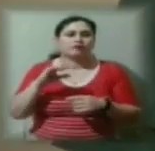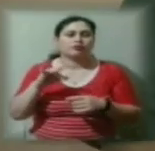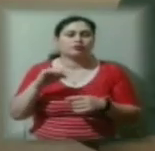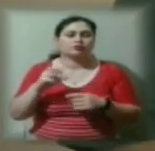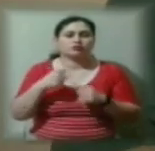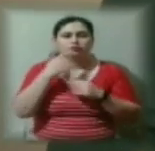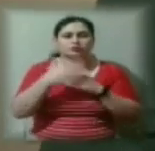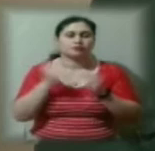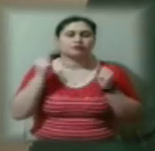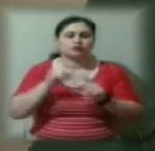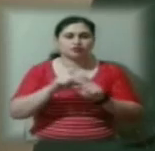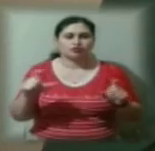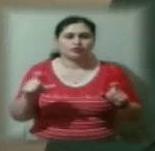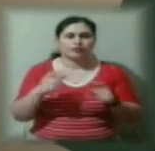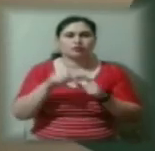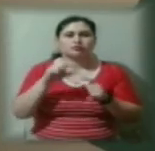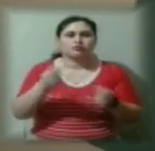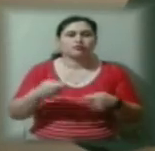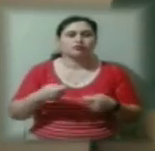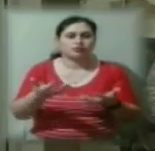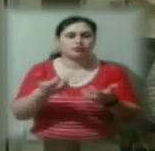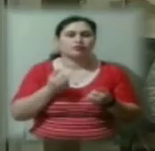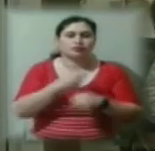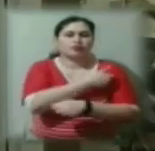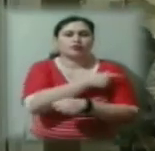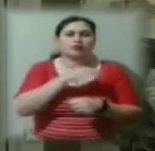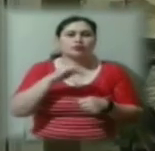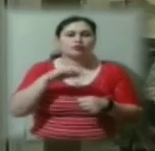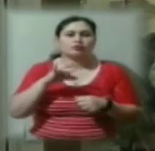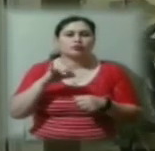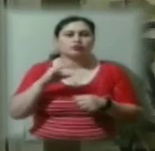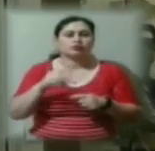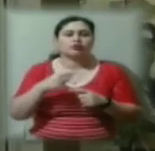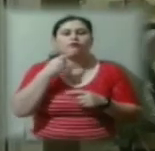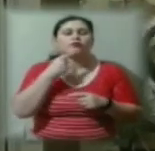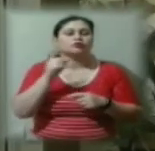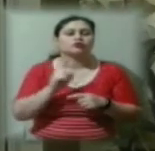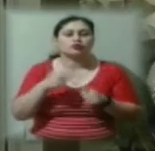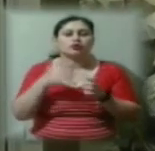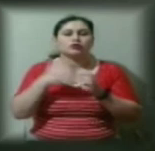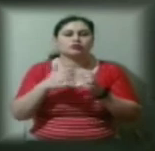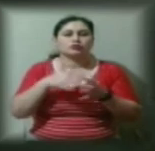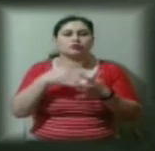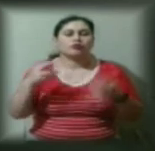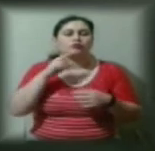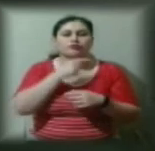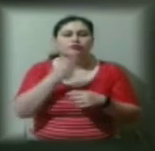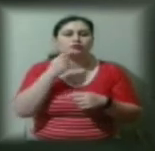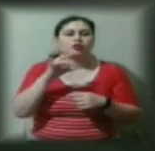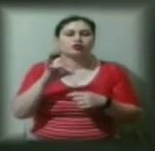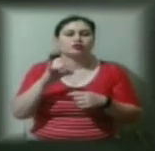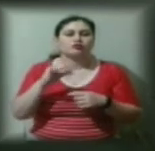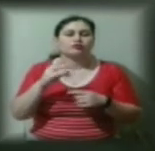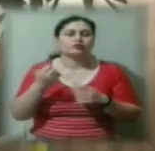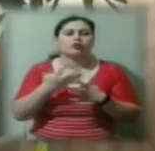Завідувач приймального відділення лікарні Мінітропіних Сергій Берез говорить, що херсонці в більшості труються речовинами, які містяться у неякісному